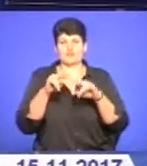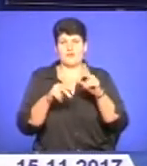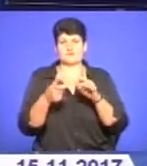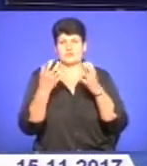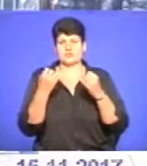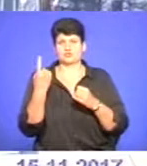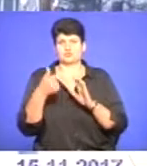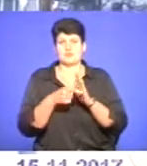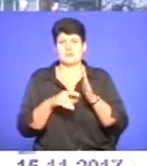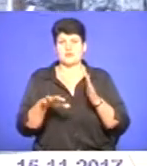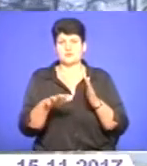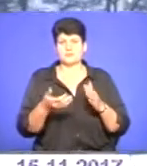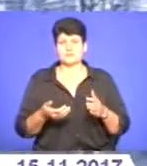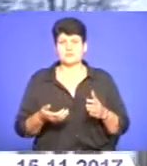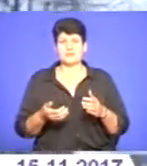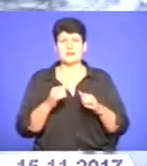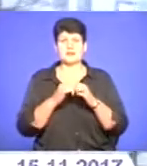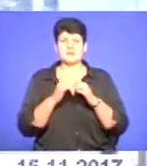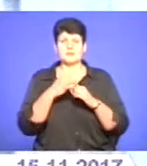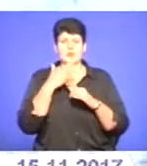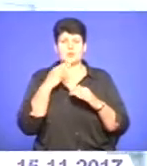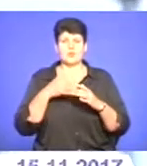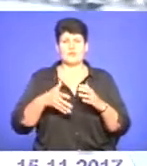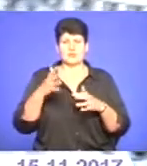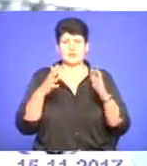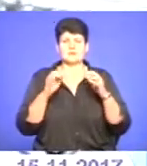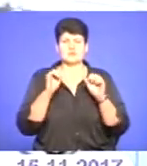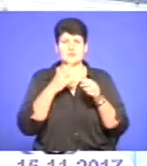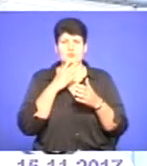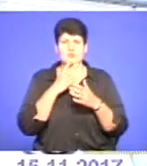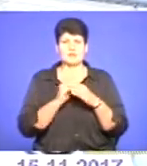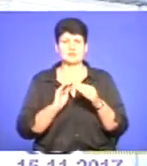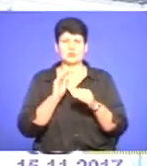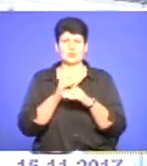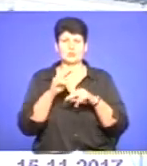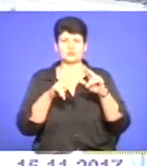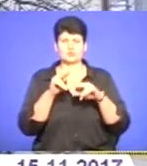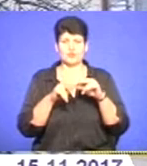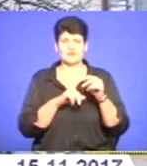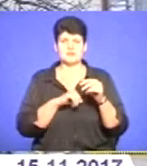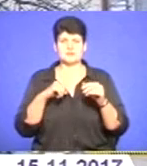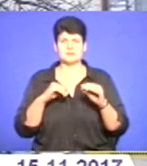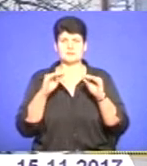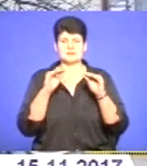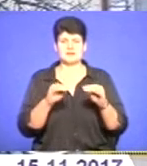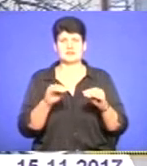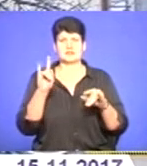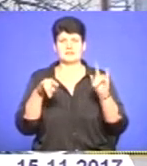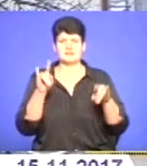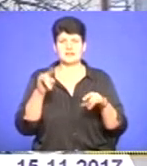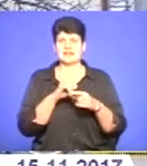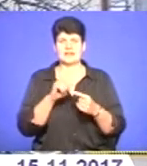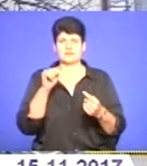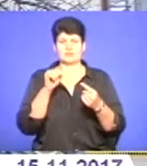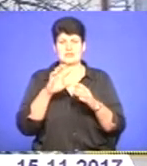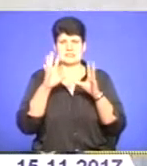Богдана Сарабун. Чи не на кожній багатоповерхівці в Тернополі можна побачити до будови самовільно встановлені балкони і вікна, які не відповідають